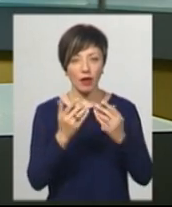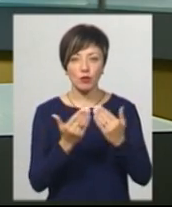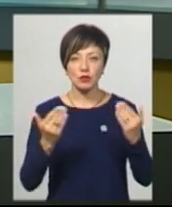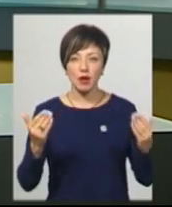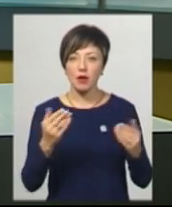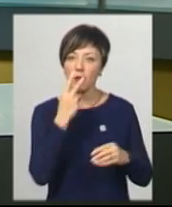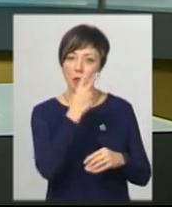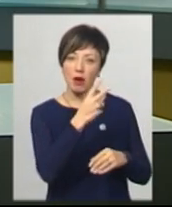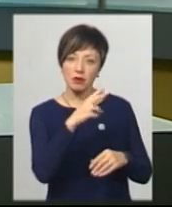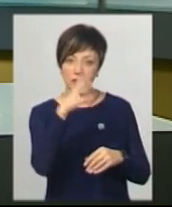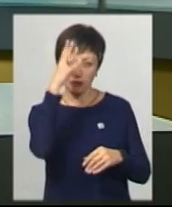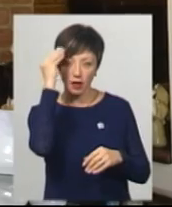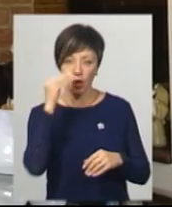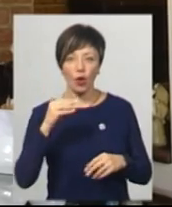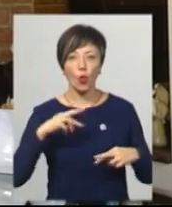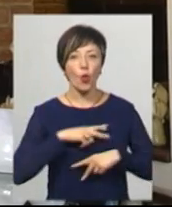Угорщині.